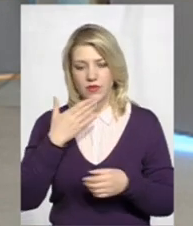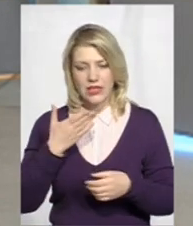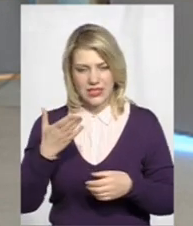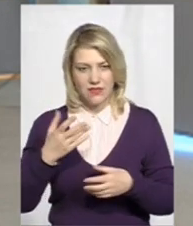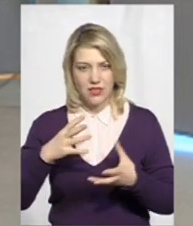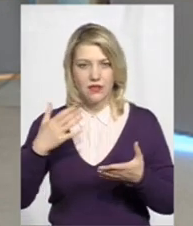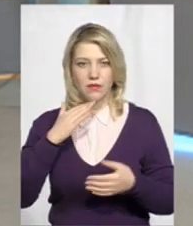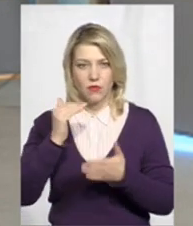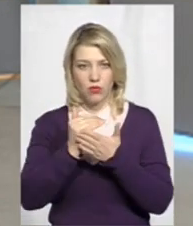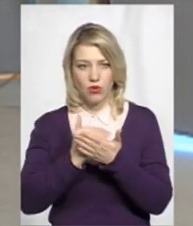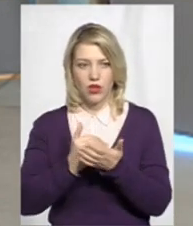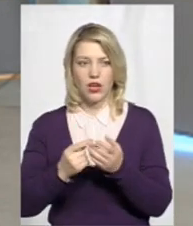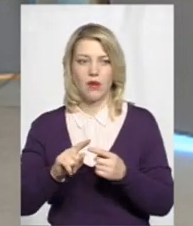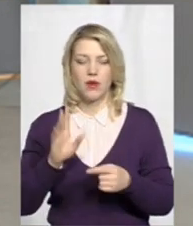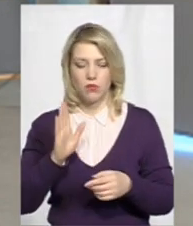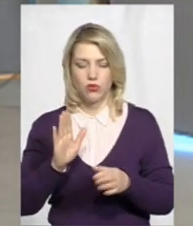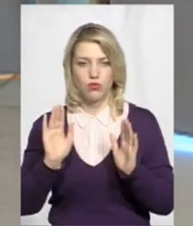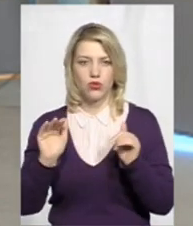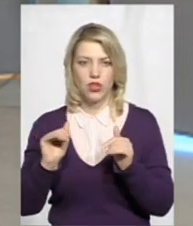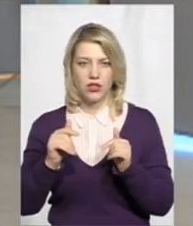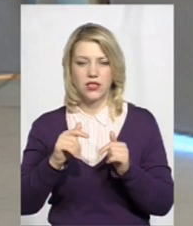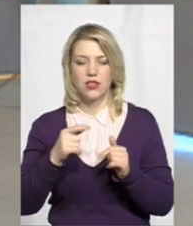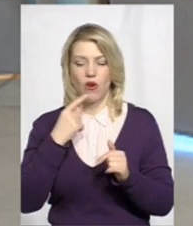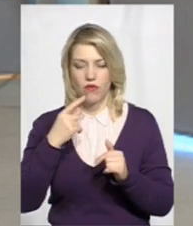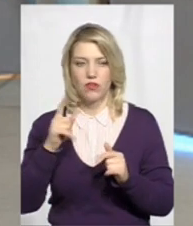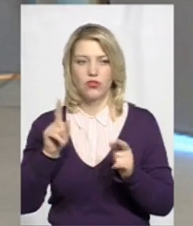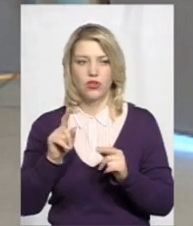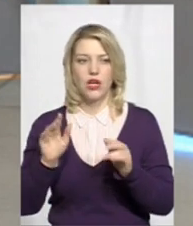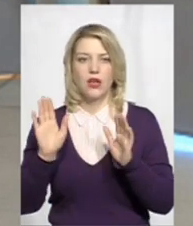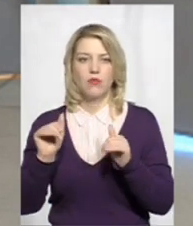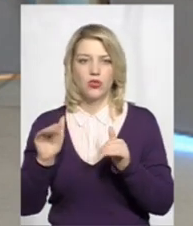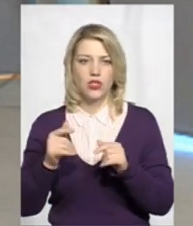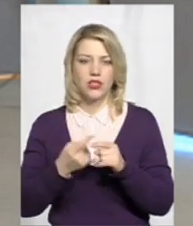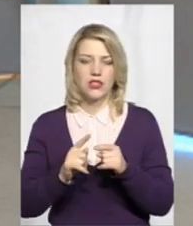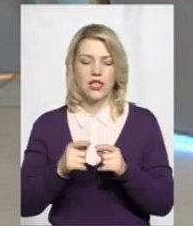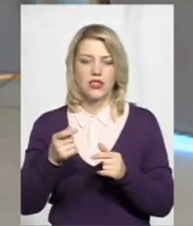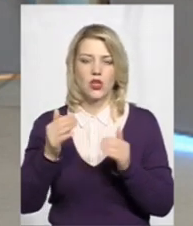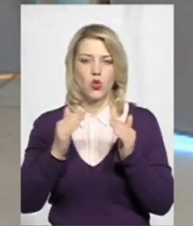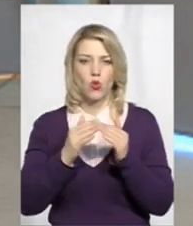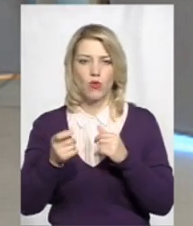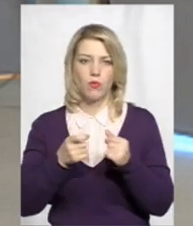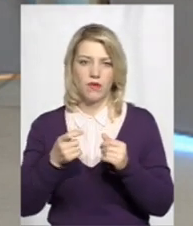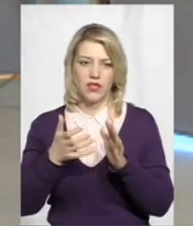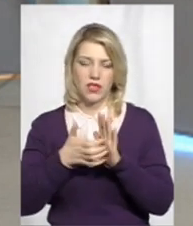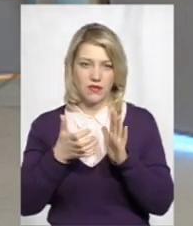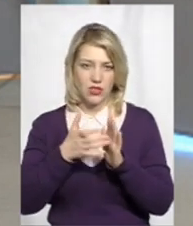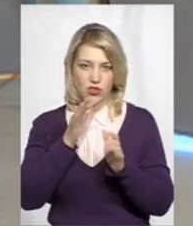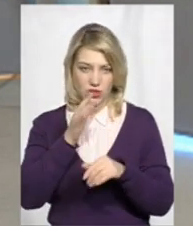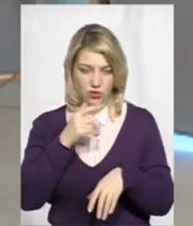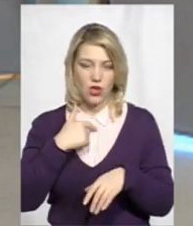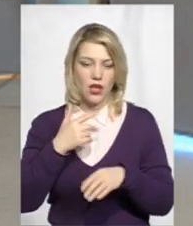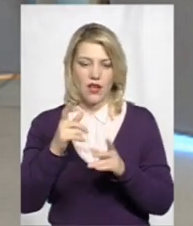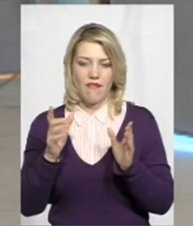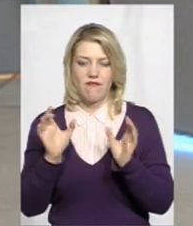має намір прощатися з деякими управителями. За браком часу вже не будемо давати той фрагмент. Сподіваюсь повірити на слово.